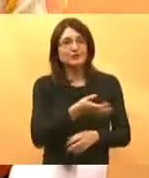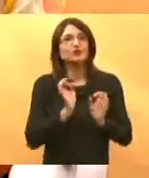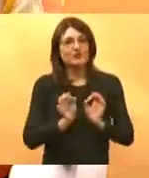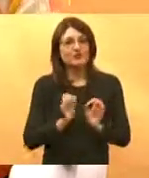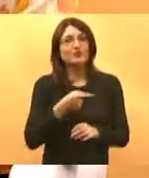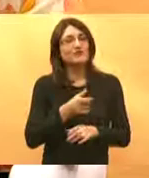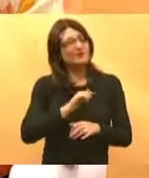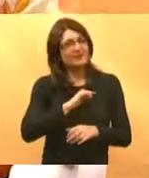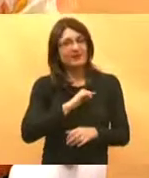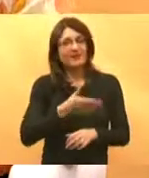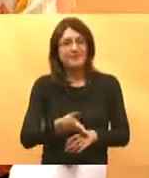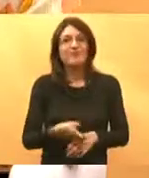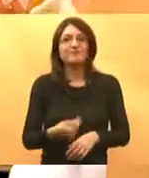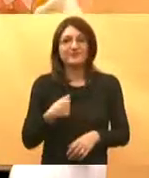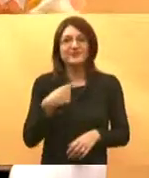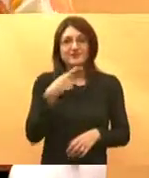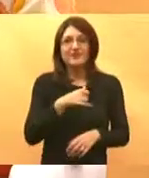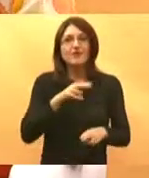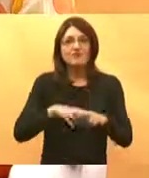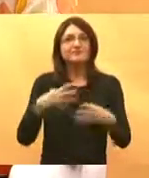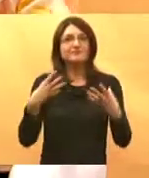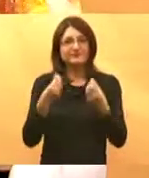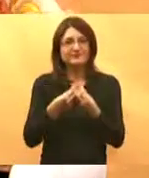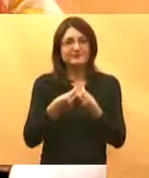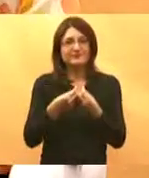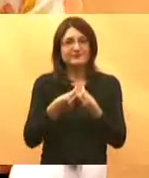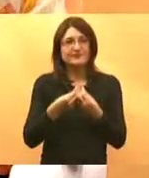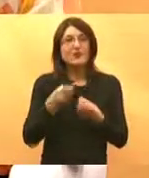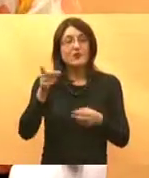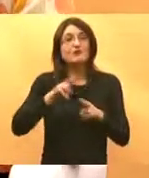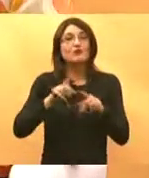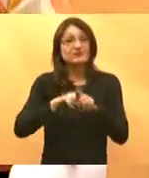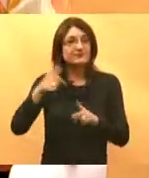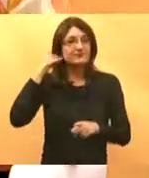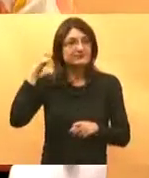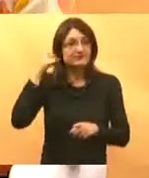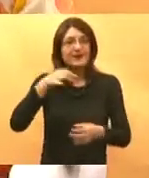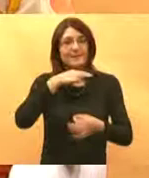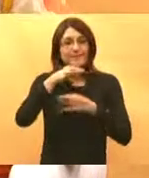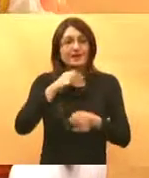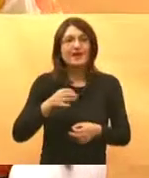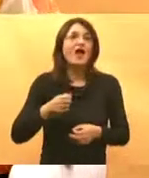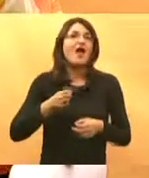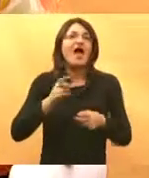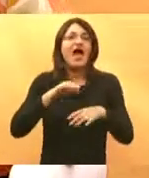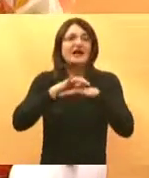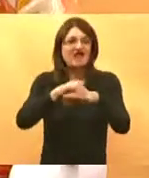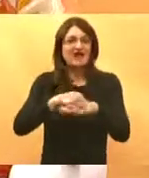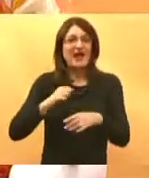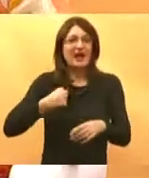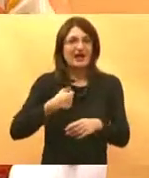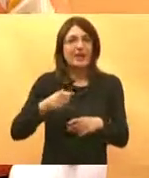Malinor kaže super i ja kažem super budite u svoje postavit ćete i pitanja ravnatelju agencije za odgoj i obrazovanje